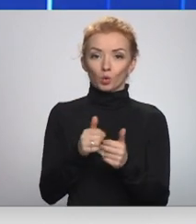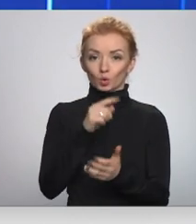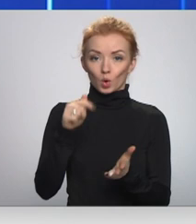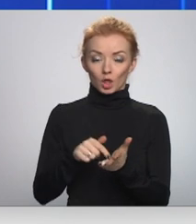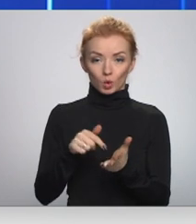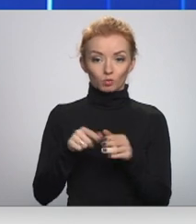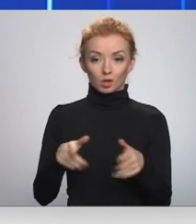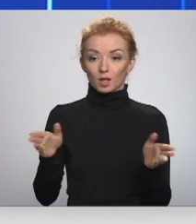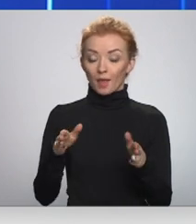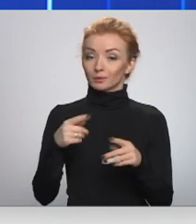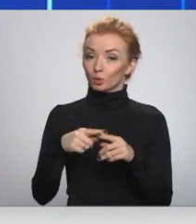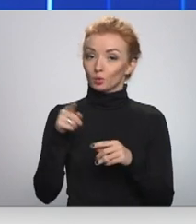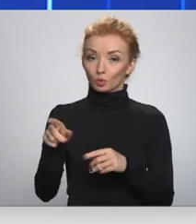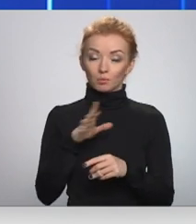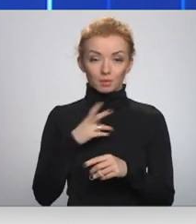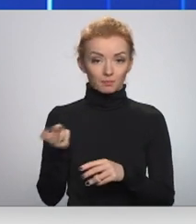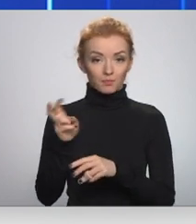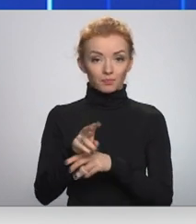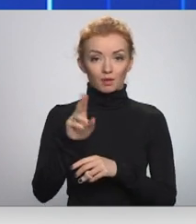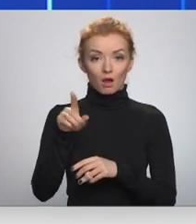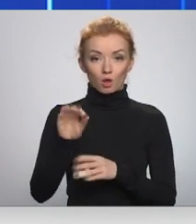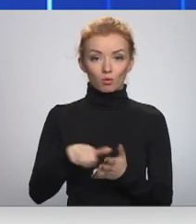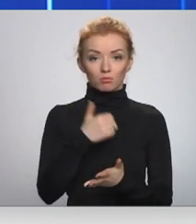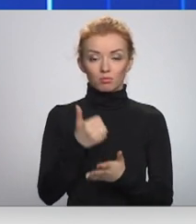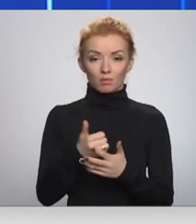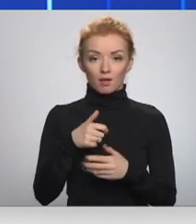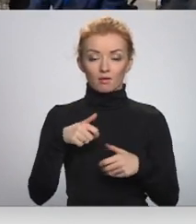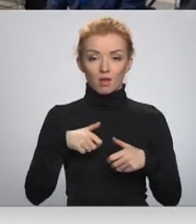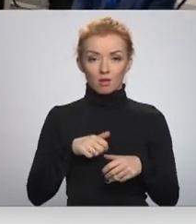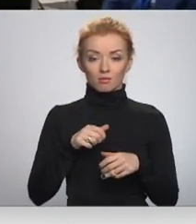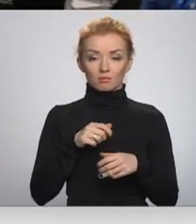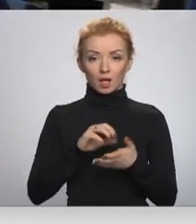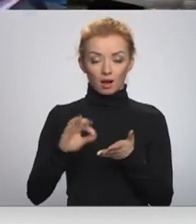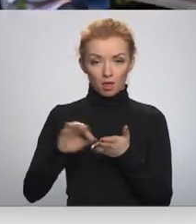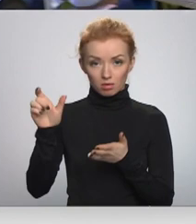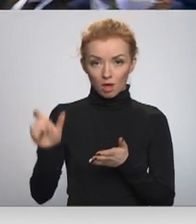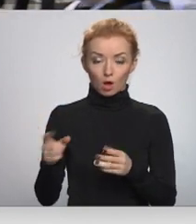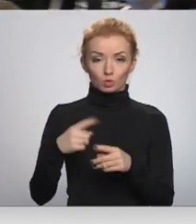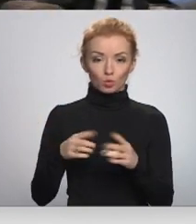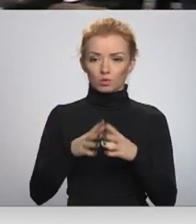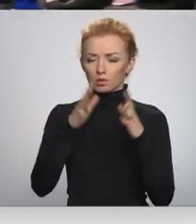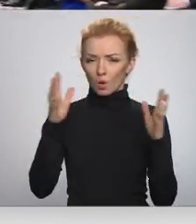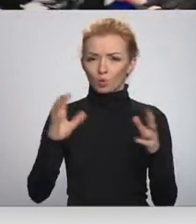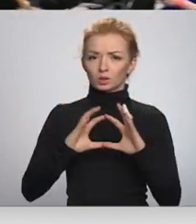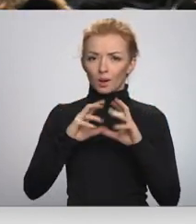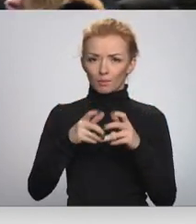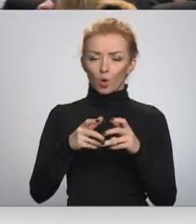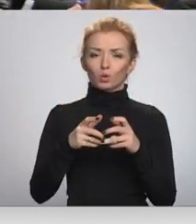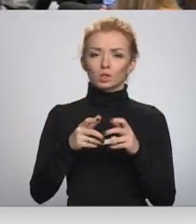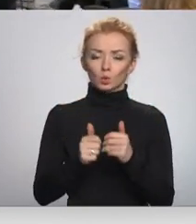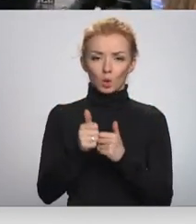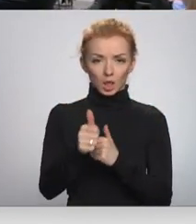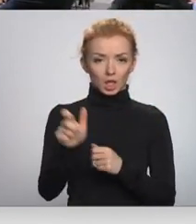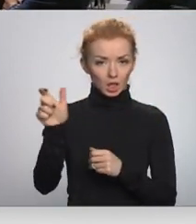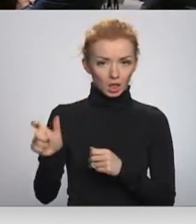sanāksmei. Tur bija ieradies arī NATO ģenerāls sekretārs Jens Stotembergs, arī daudzi startātiski vidokļi līderi,